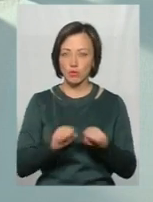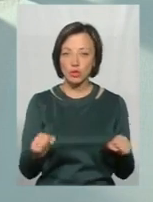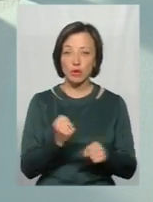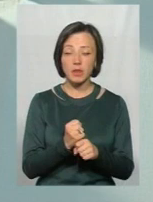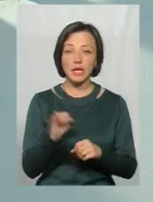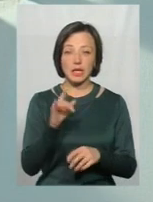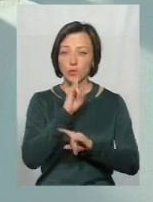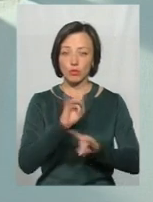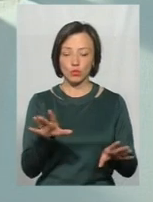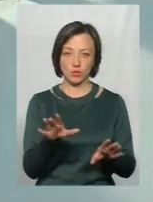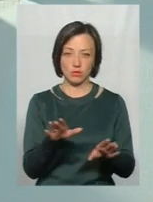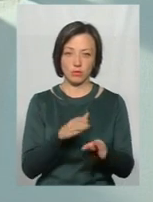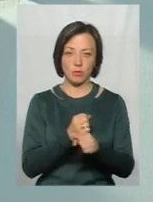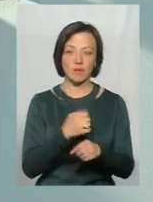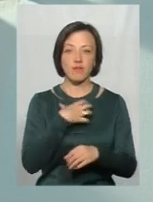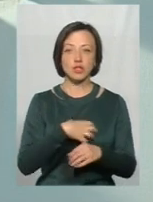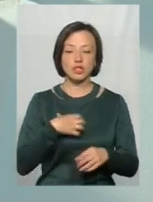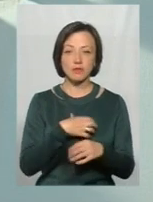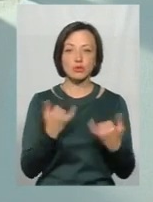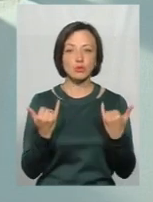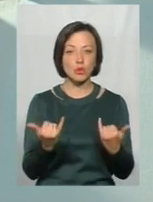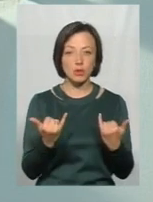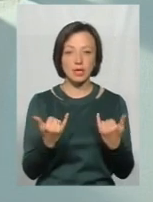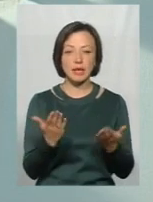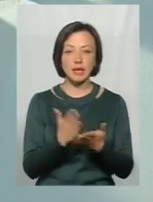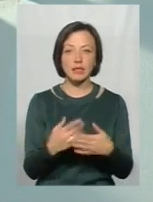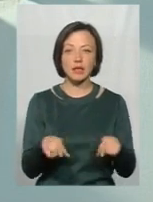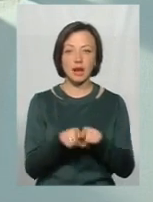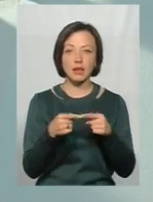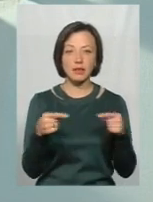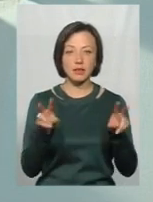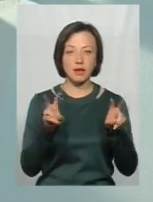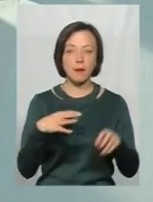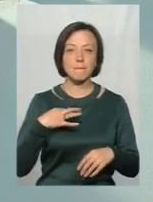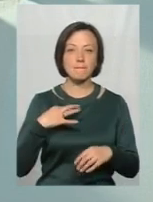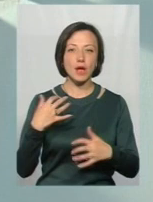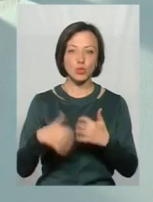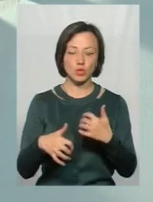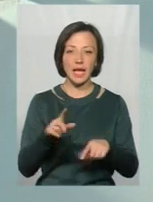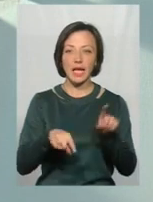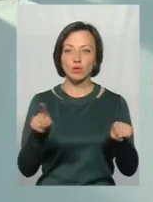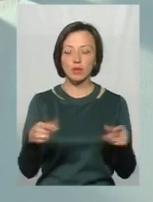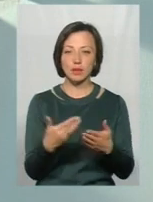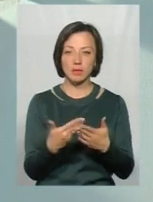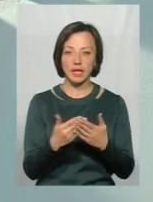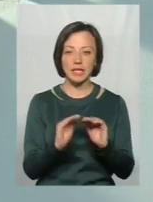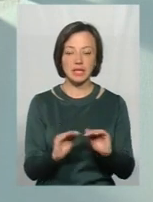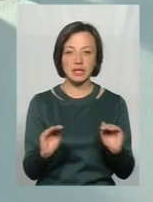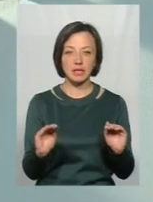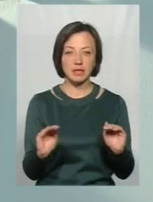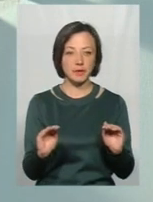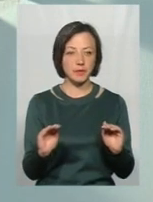робити і не будуть робити. І ще дуже важливо сьогодні, є така річ, яку ми називаємо байдужість. Інколи там, наприклад, діти,